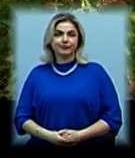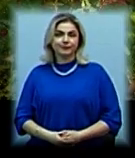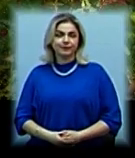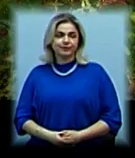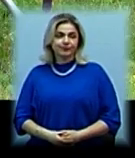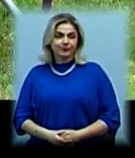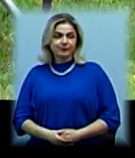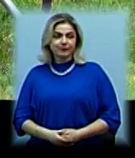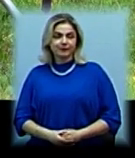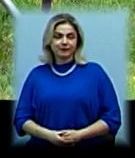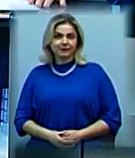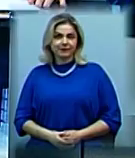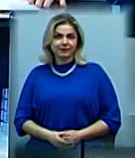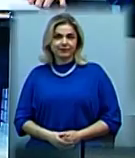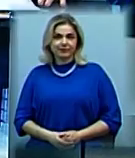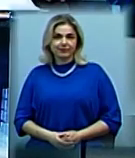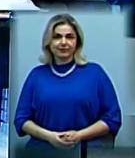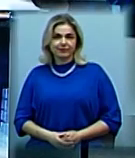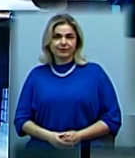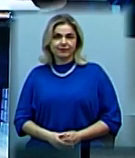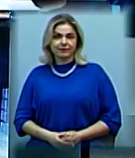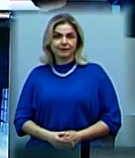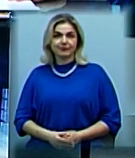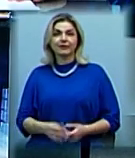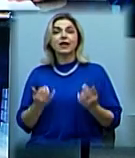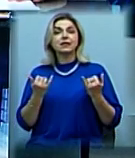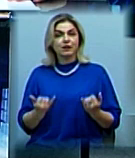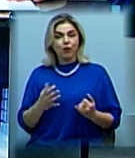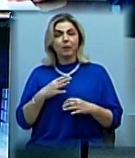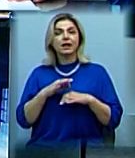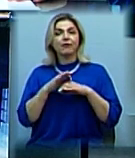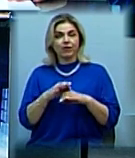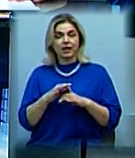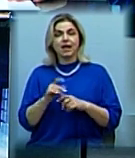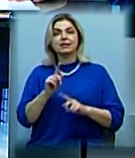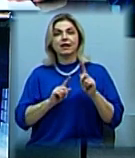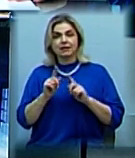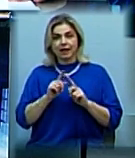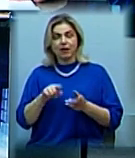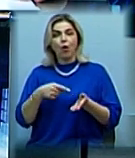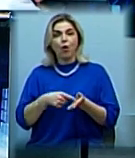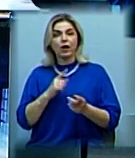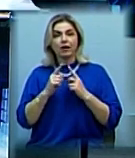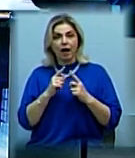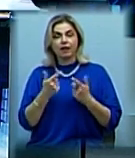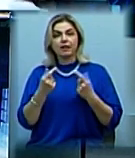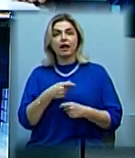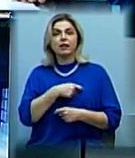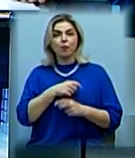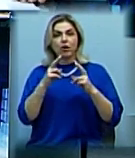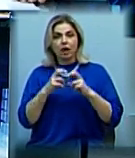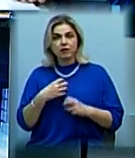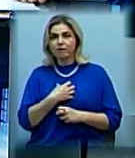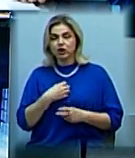телевізійні новини Миколаївщини. Сьогодні таке відбулось засідання сесії міської ради, на якому депутати розглянули